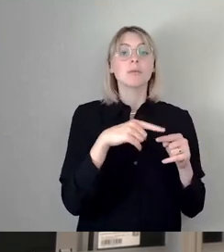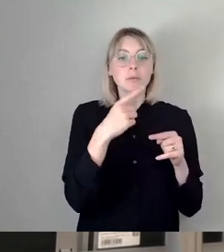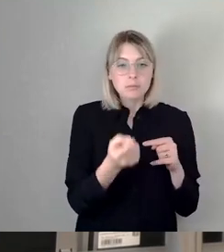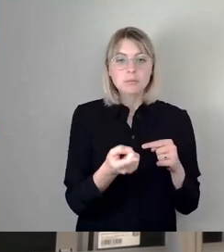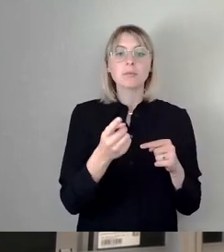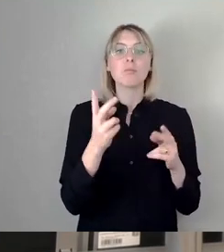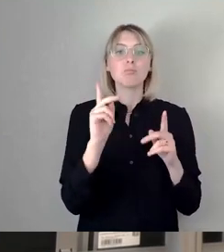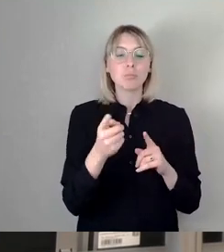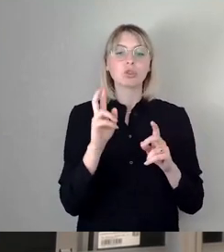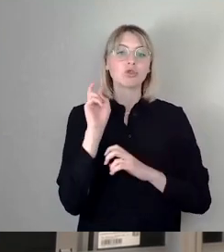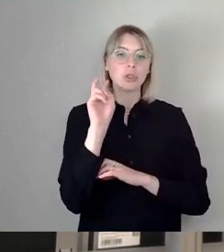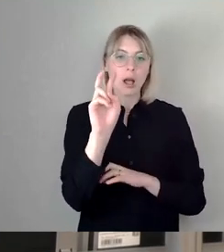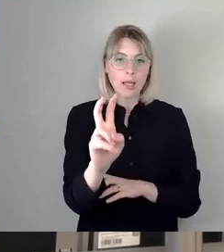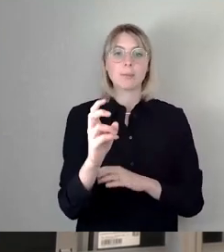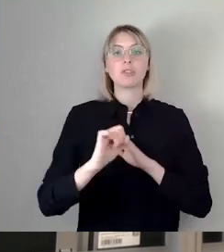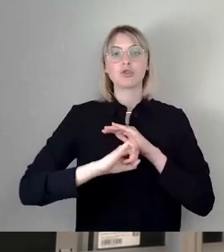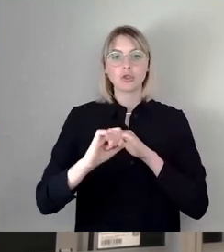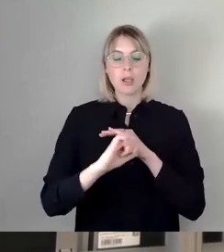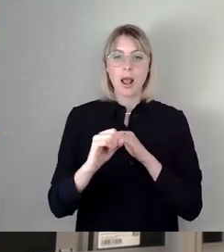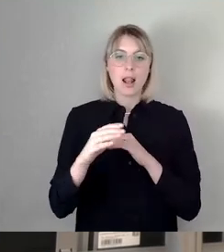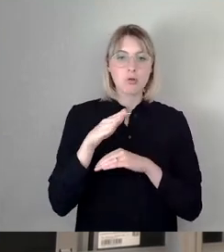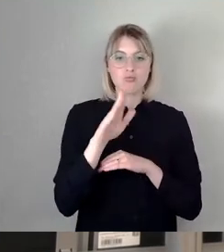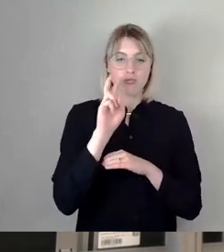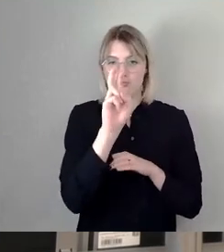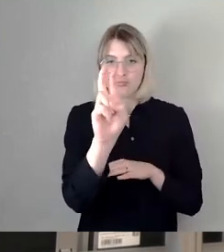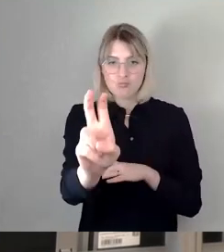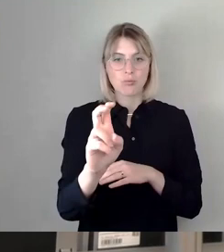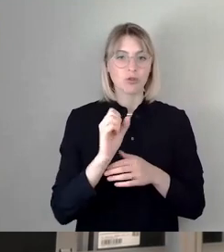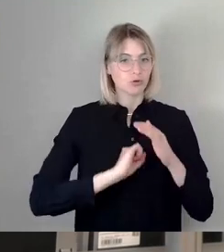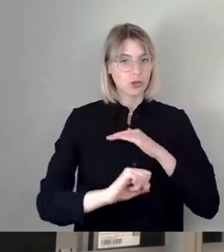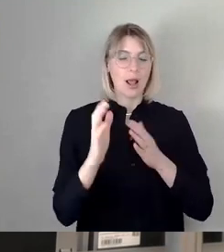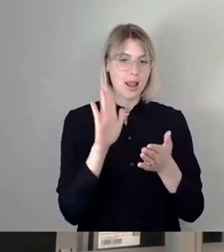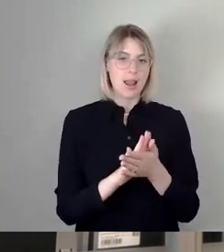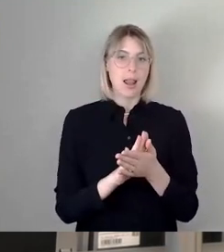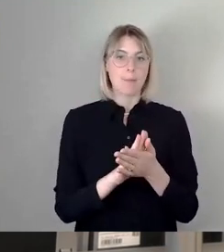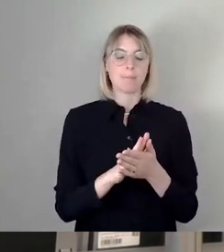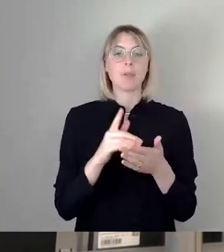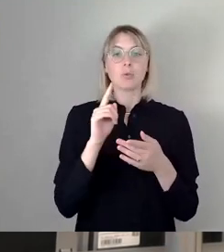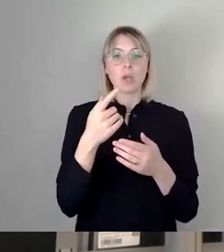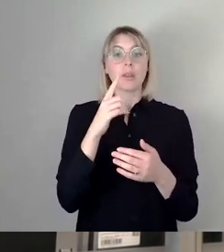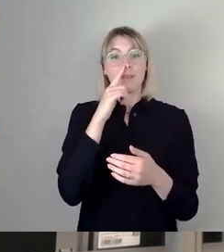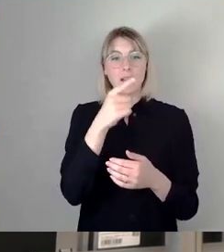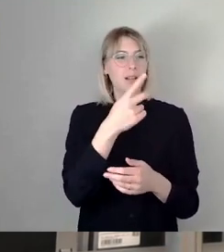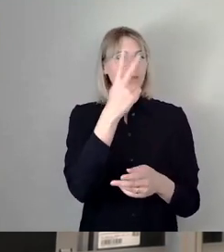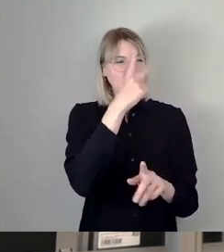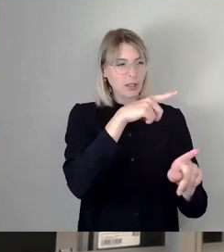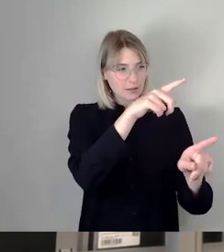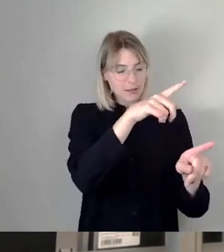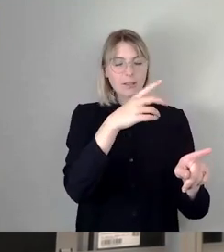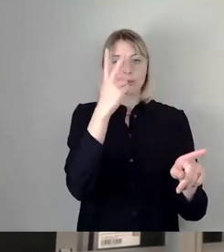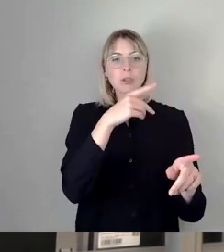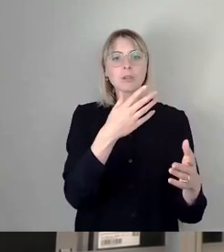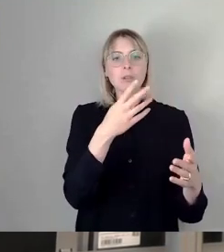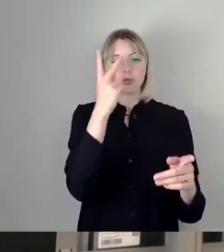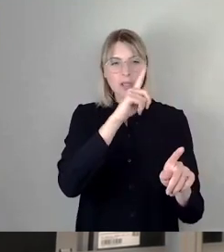die Straßenbahn schnell durchkommt, weil nur dann kann sie den Rückstand, das ist das, was Sie nicht verstehen wollen, den Rückstand